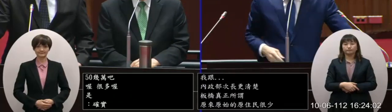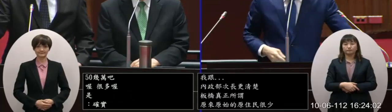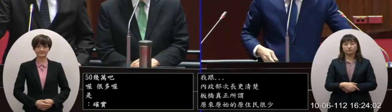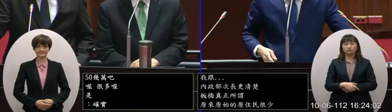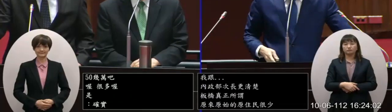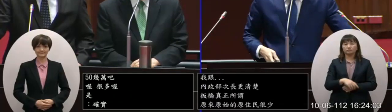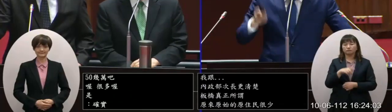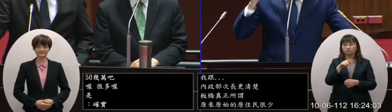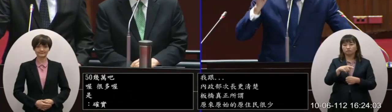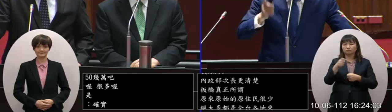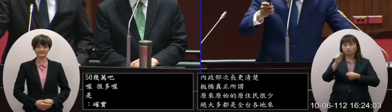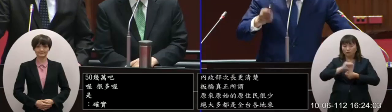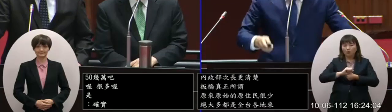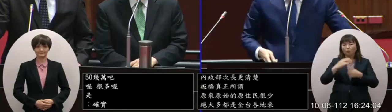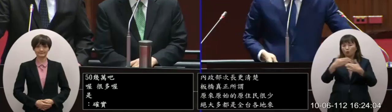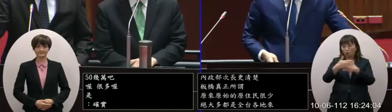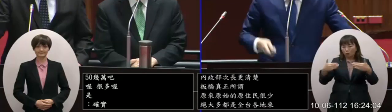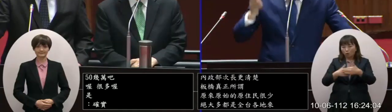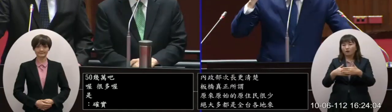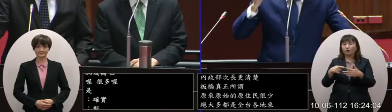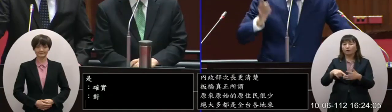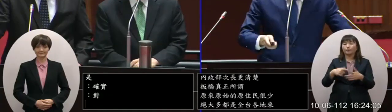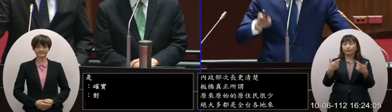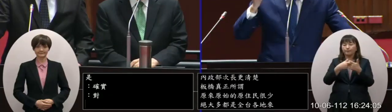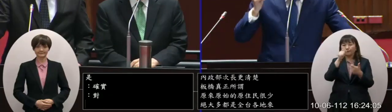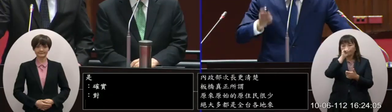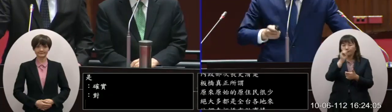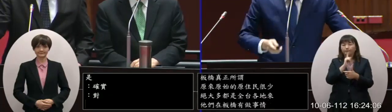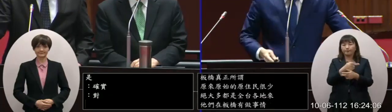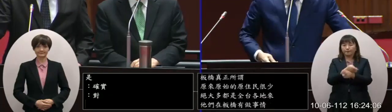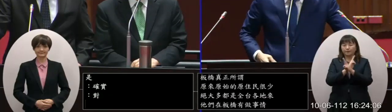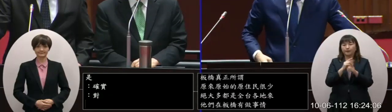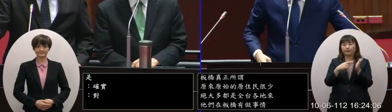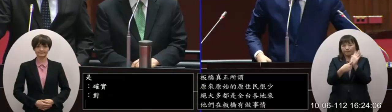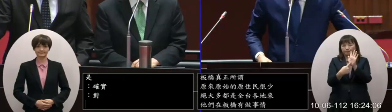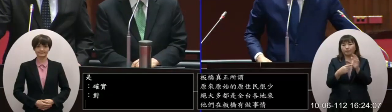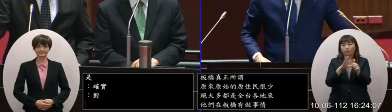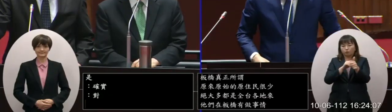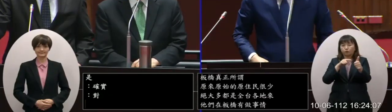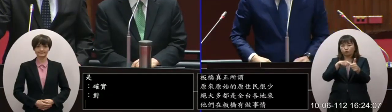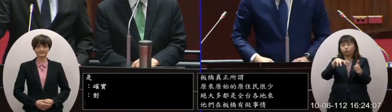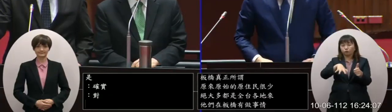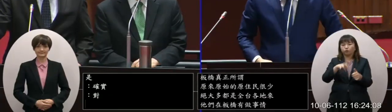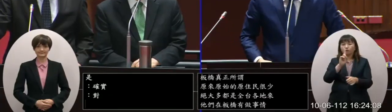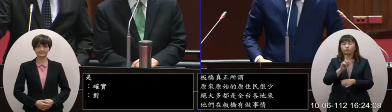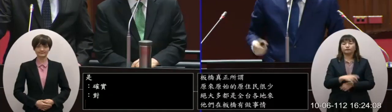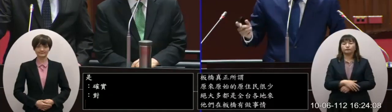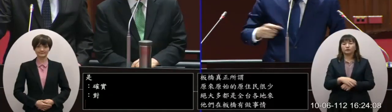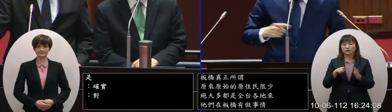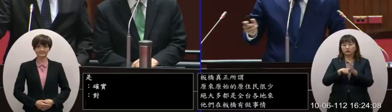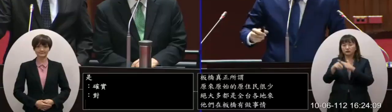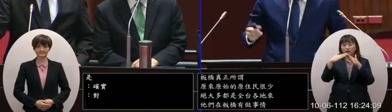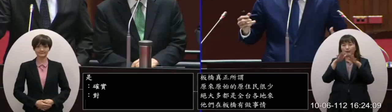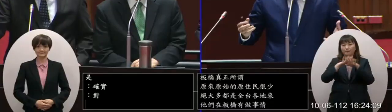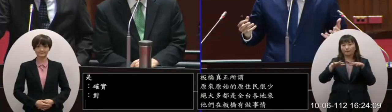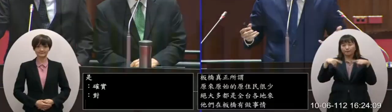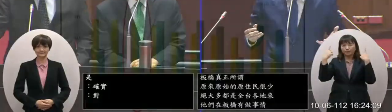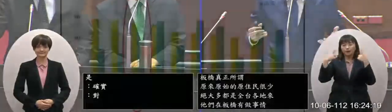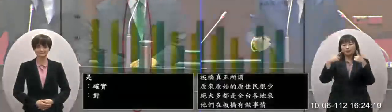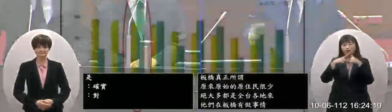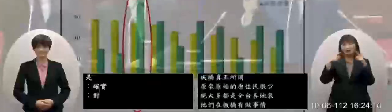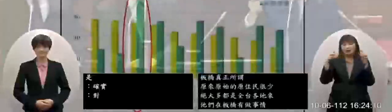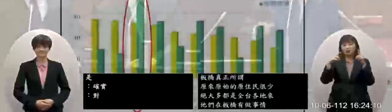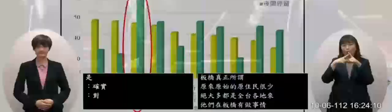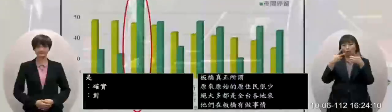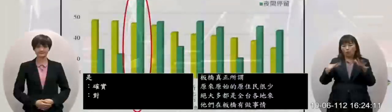這理由還不夠我們從交通的理由來告訴你為什麼板橋應該成為示範區有一個直轄市平日夜間因為人口